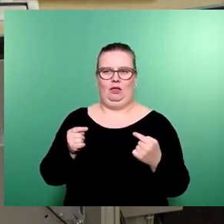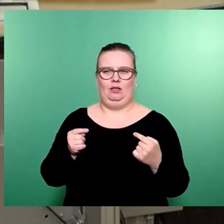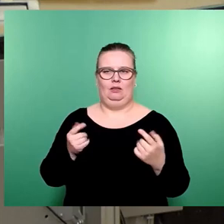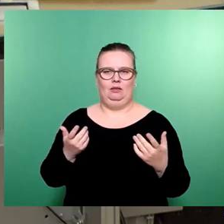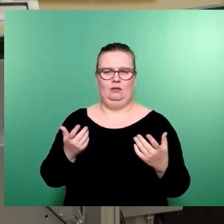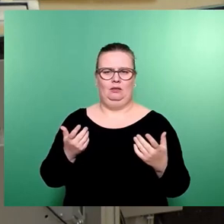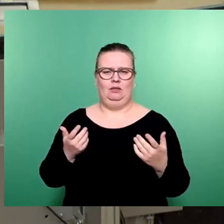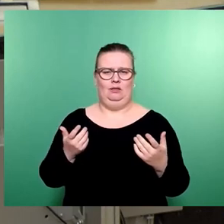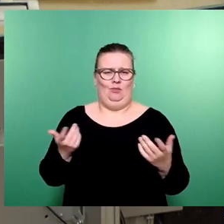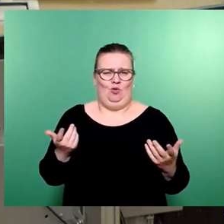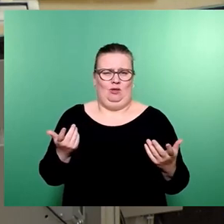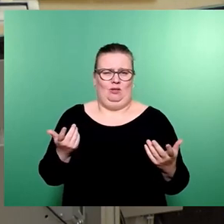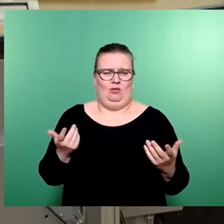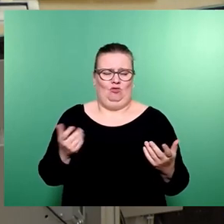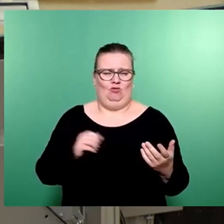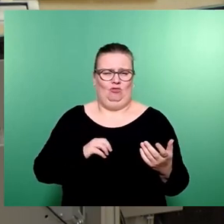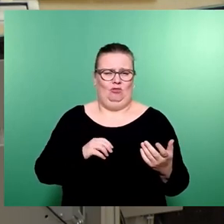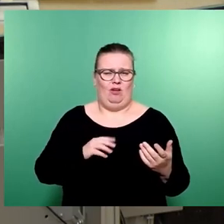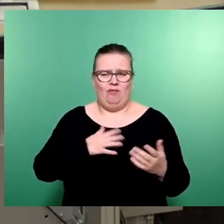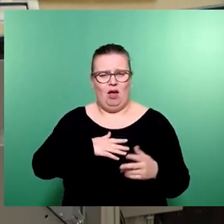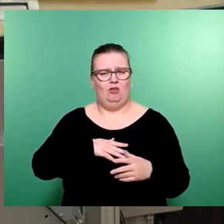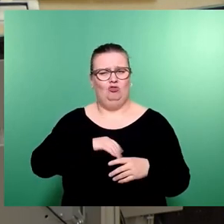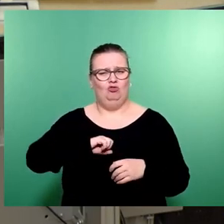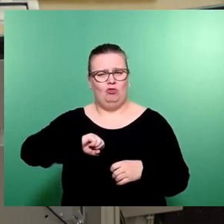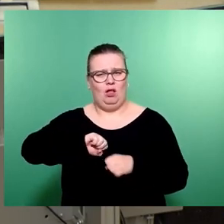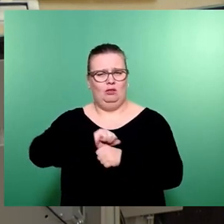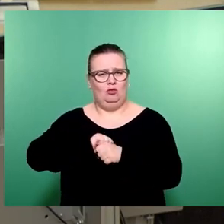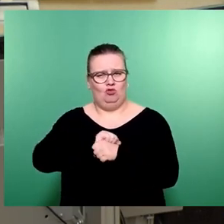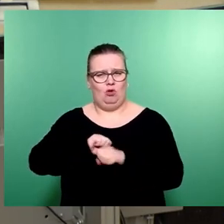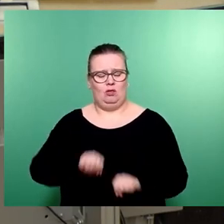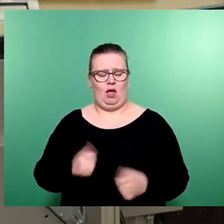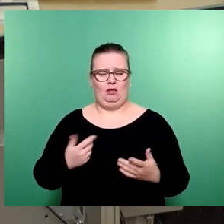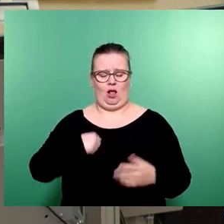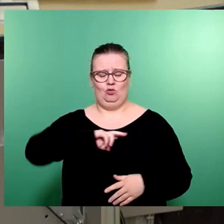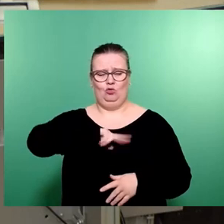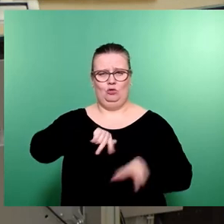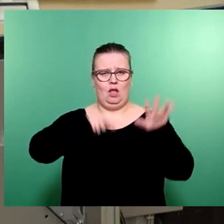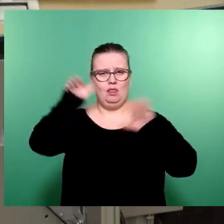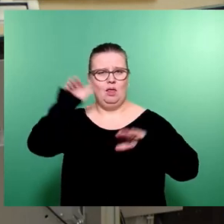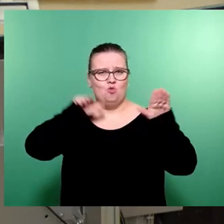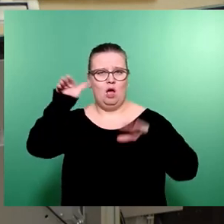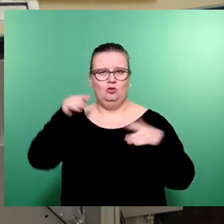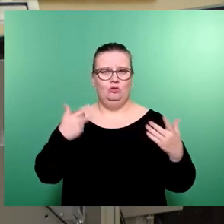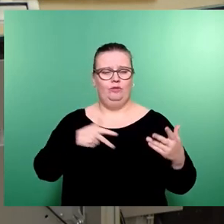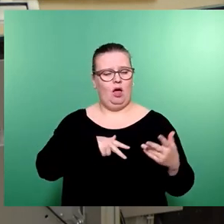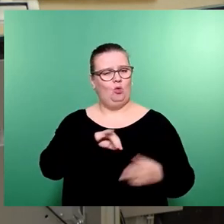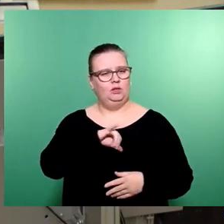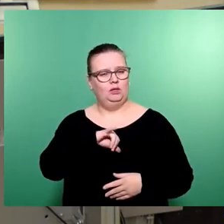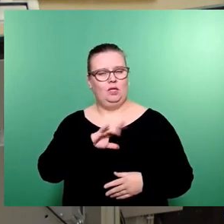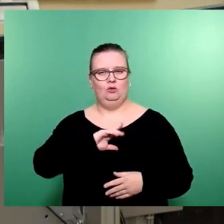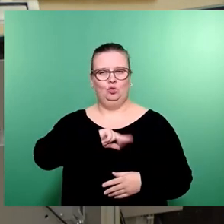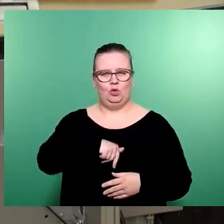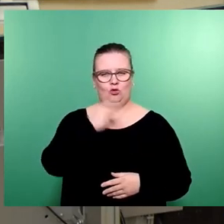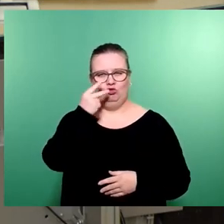ist so einfach zu zerstören. Und sage ich jetzt mal aus sozialdemokratischer Position heraus, ist es interessant, soziologisch zu